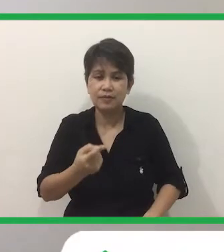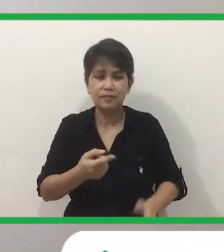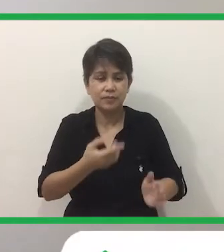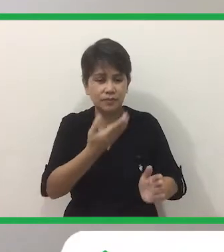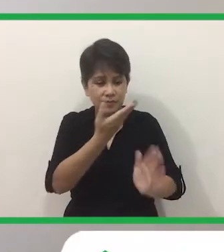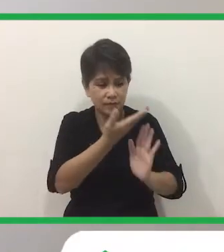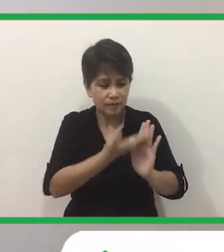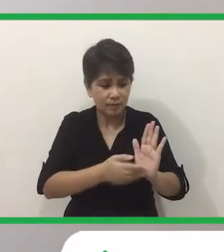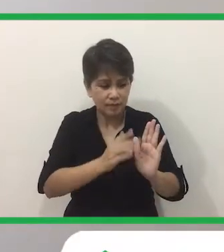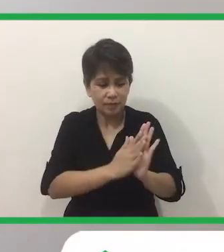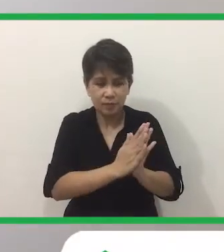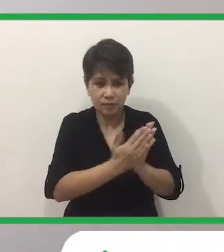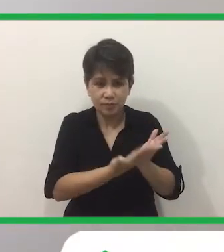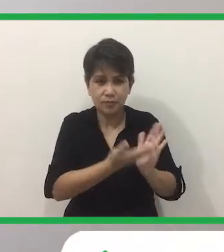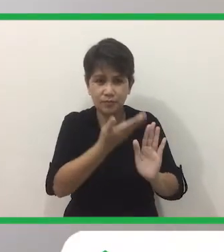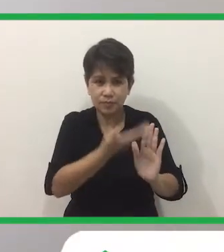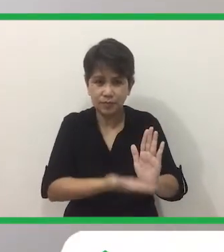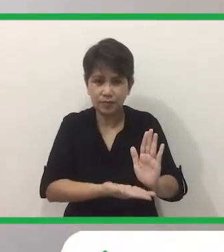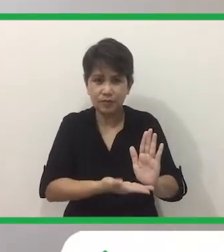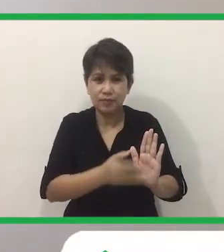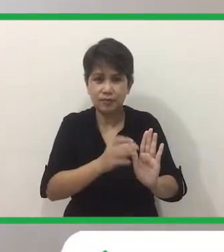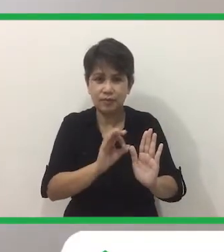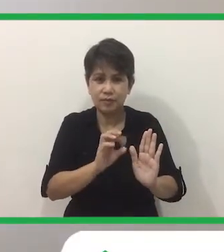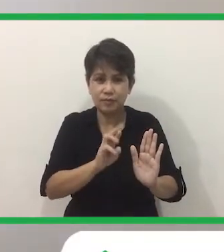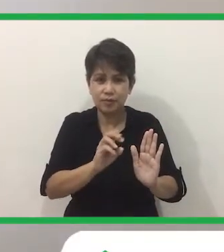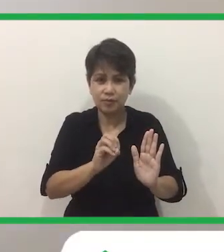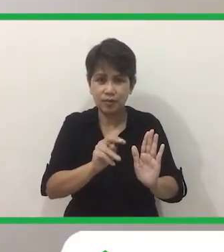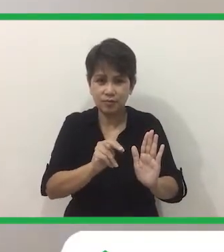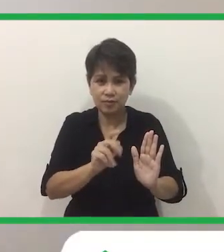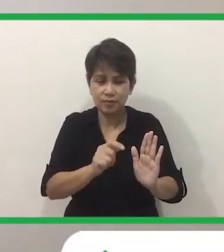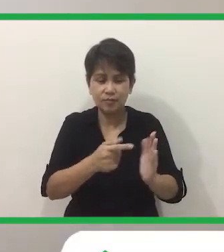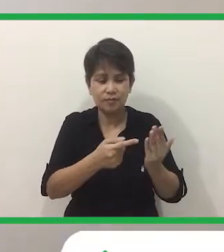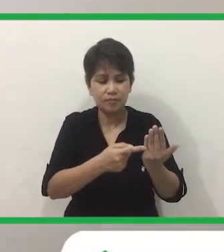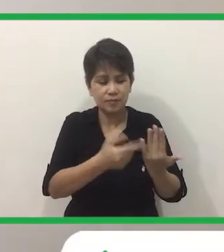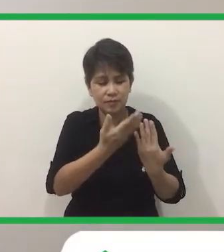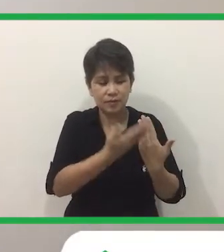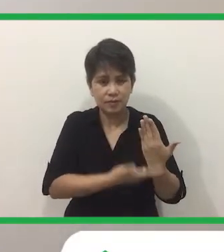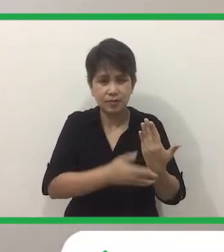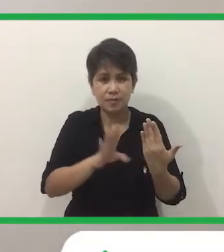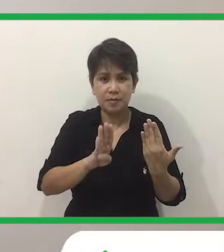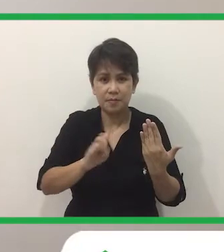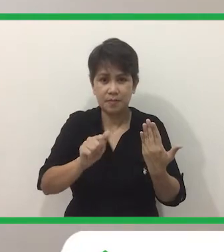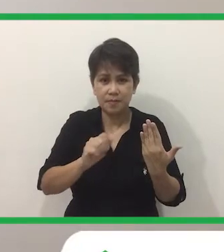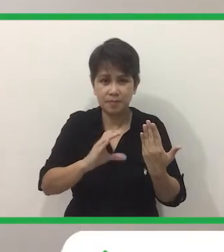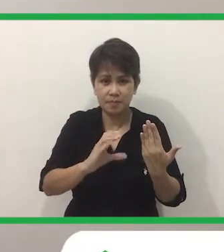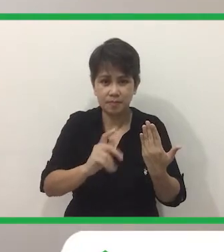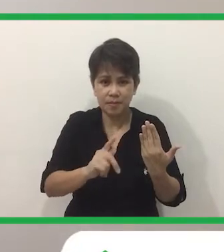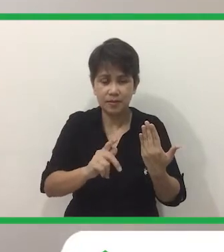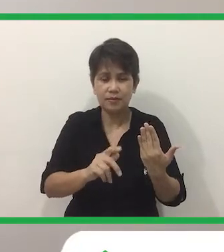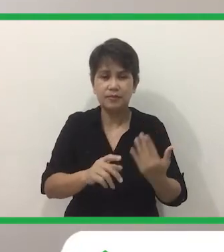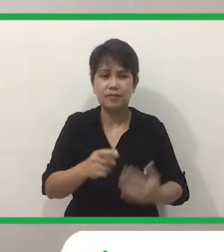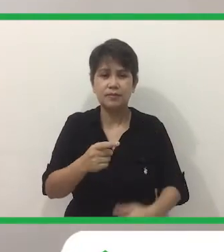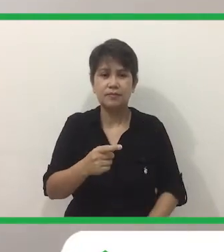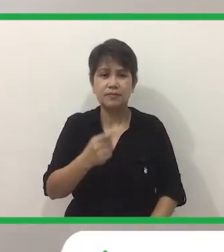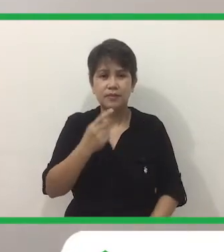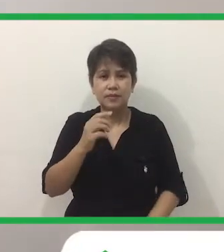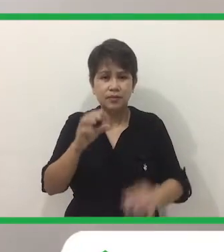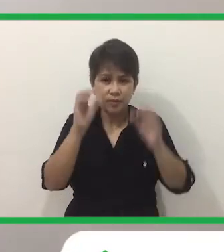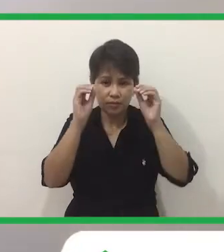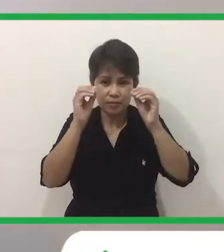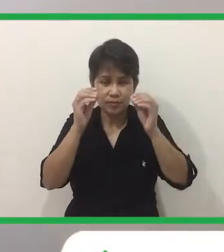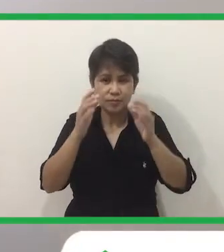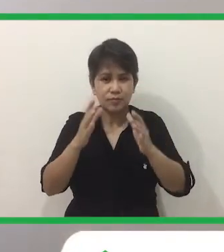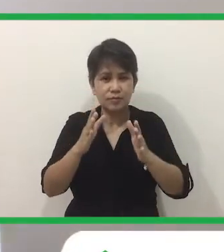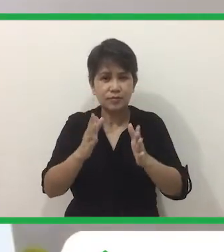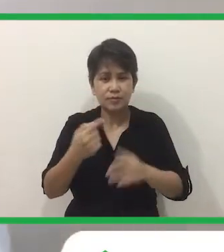At ito ang likuran Nang libro So Ayan po At si daw Sabi ng Nagturo sa aming guro Yung mga bata